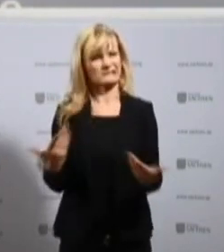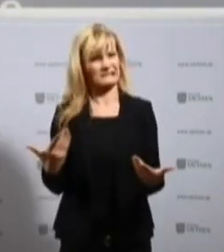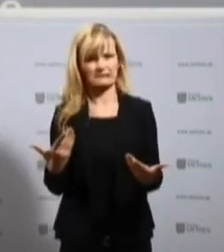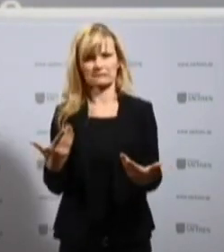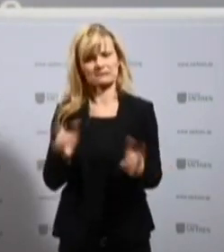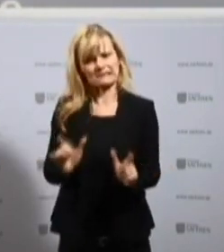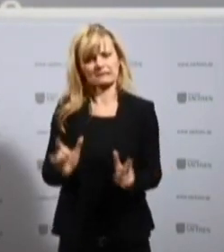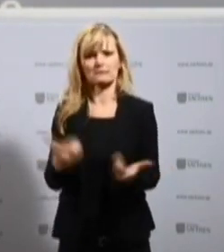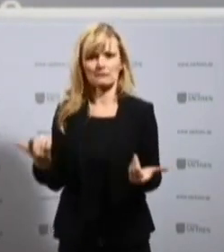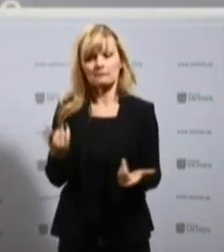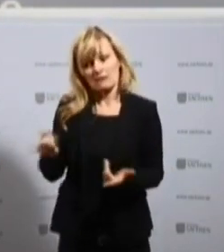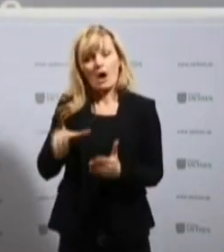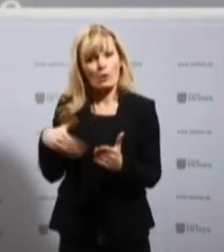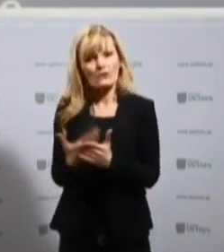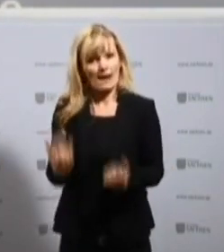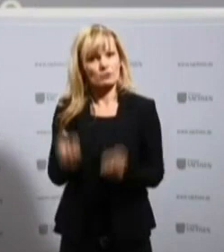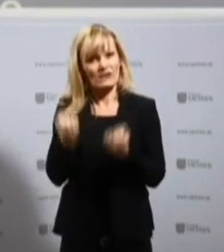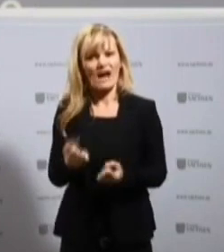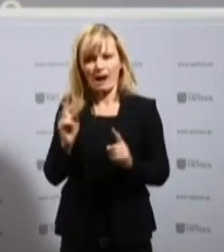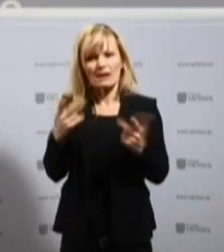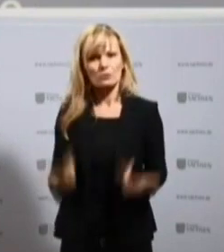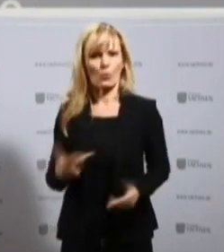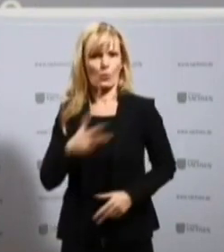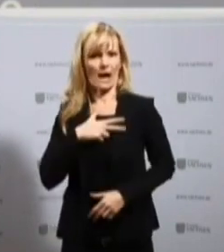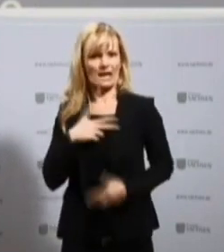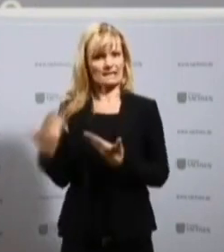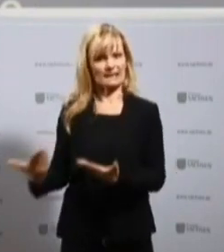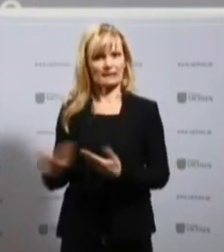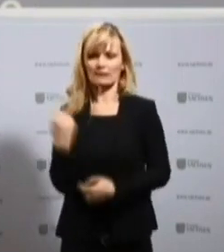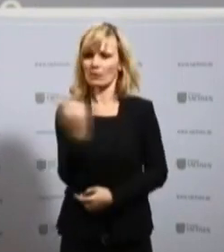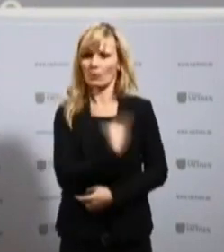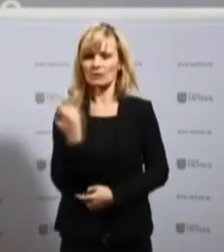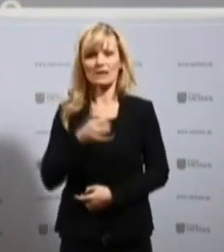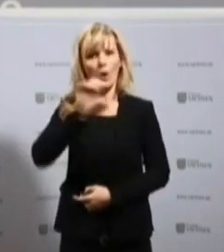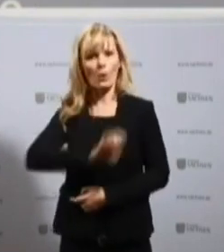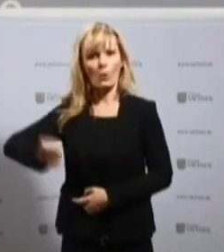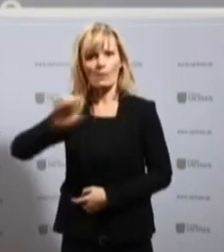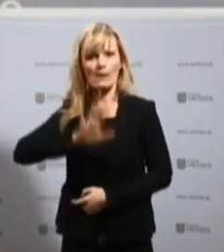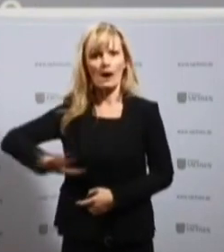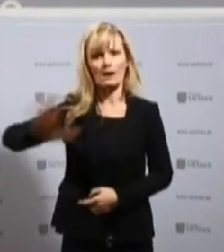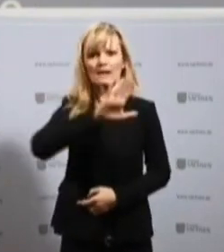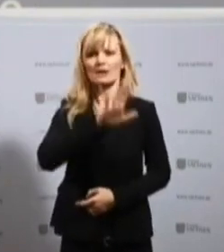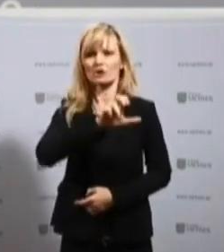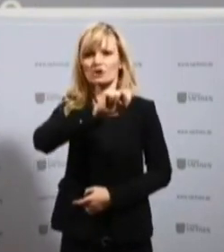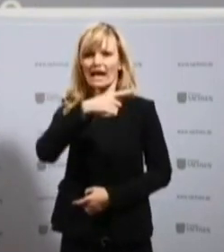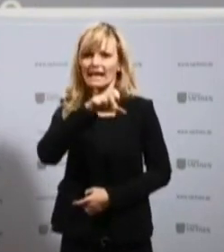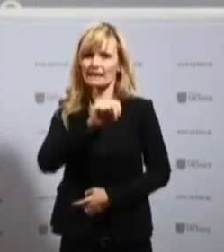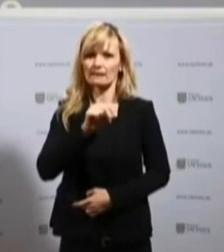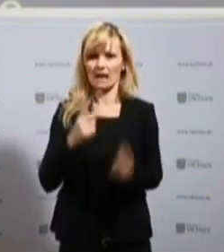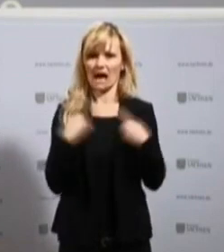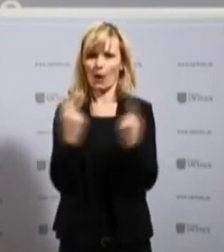Aufgabe, aber das ist die Realität in unserem Europa, in diesem gemeinsamen Schengen-Raum. Und die